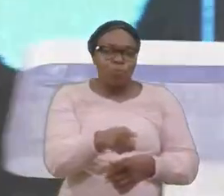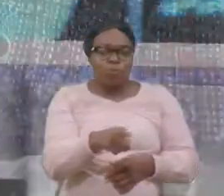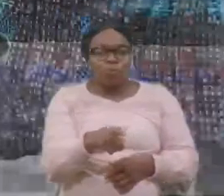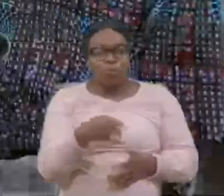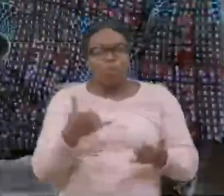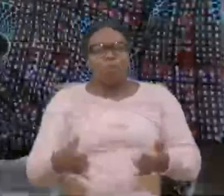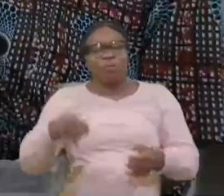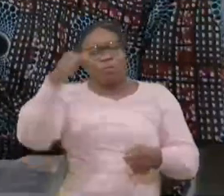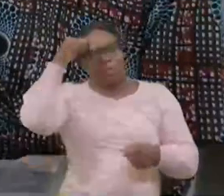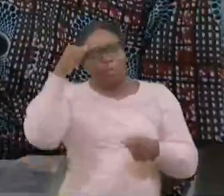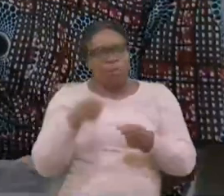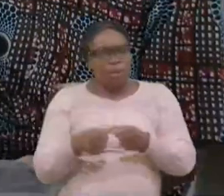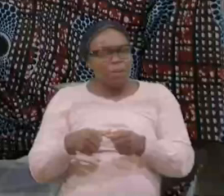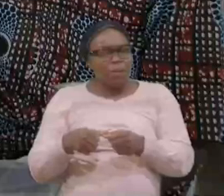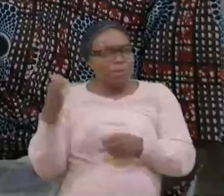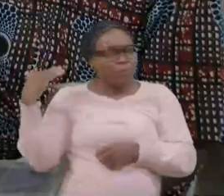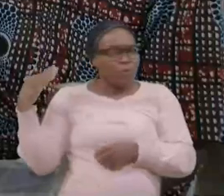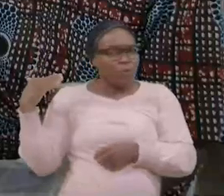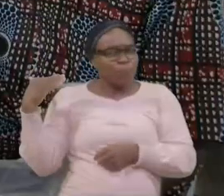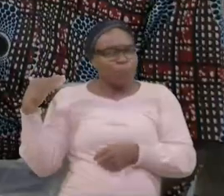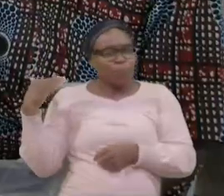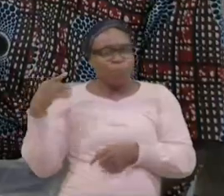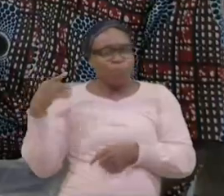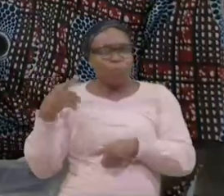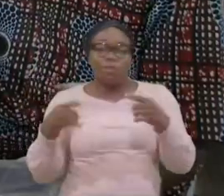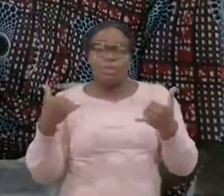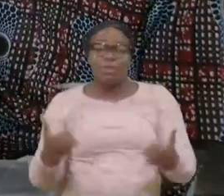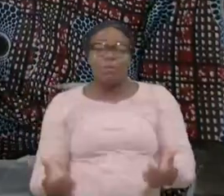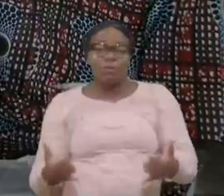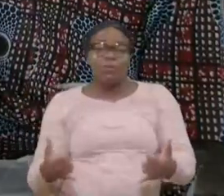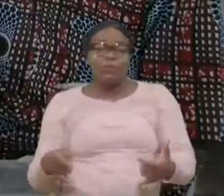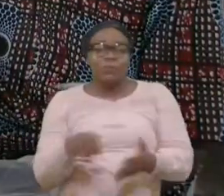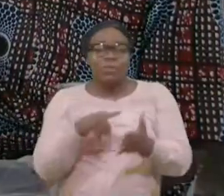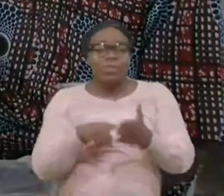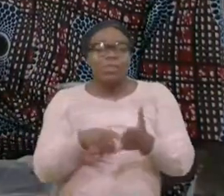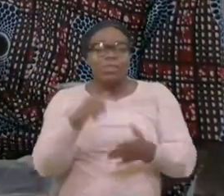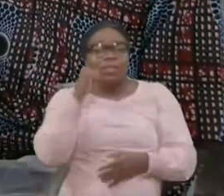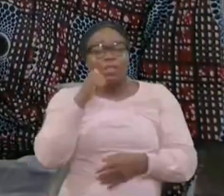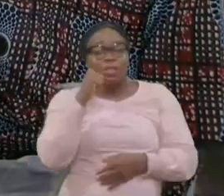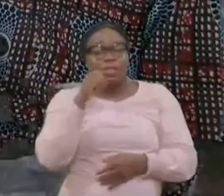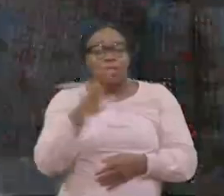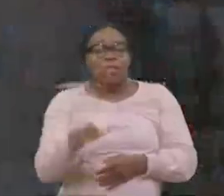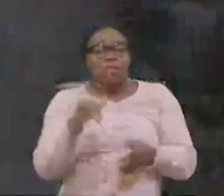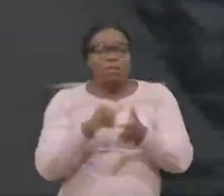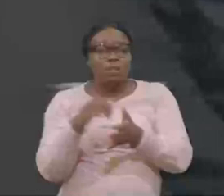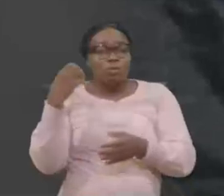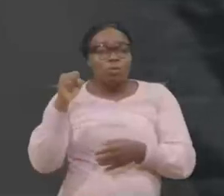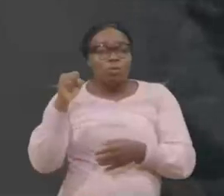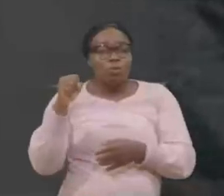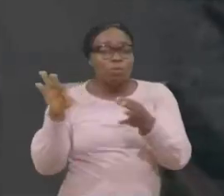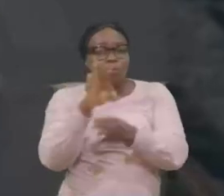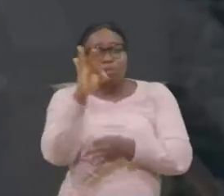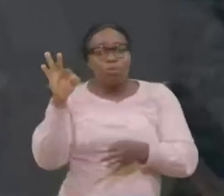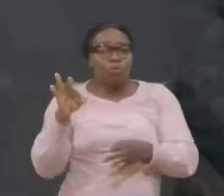rappelles, Ne te rappelles, n pas sa main, Cette fille, Qui était spirituelle, Oh, Cette fille,